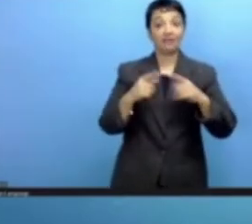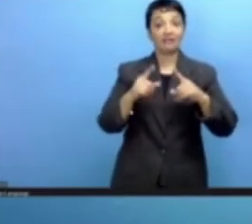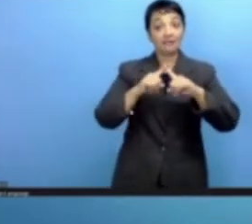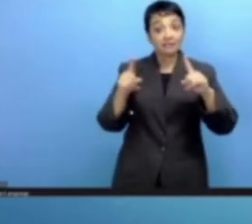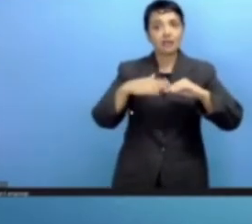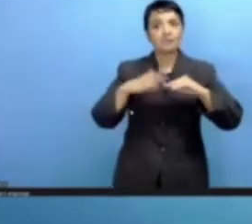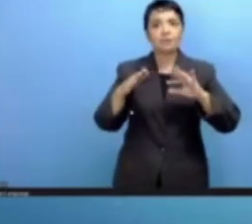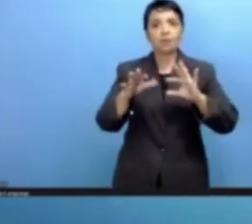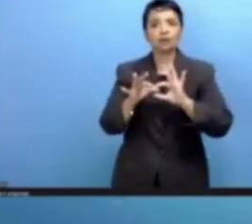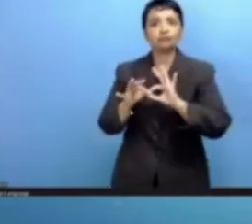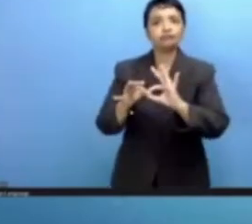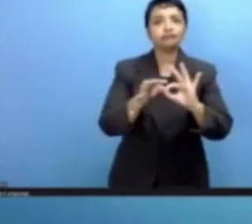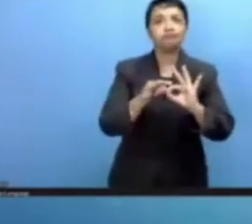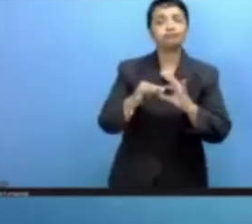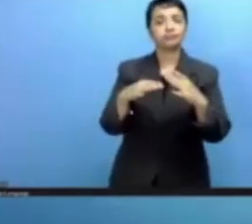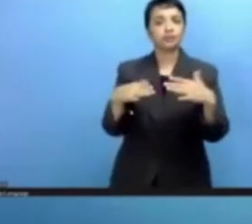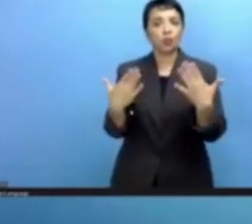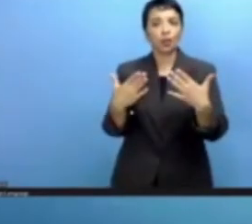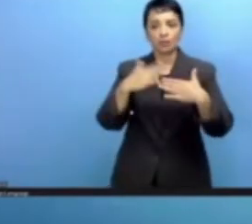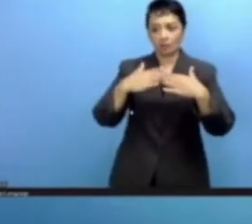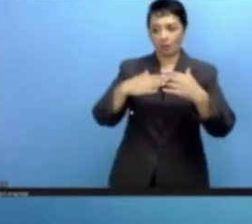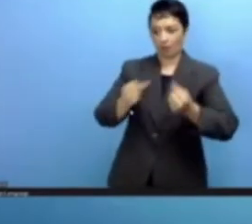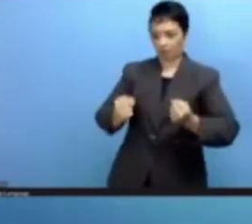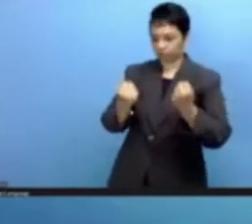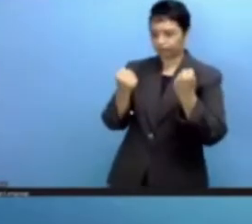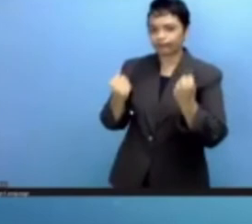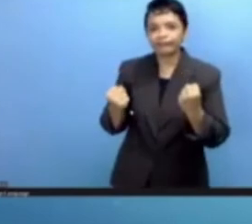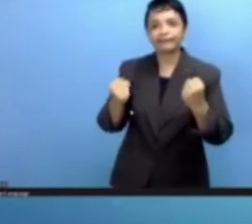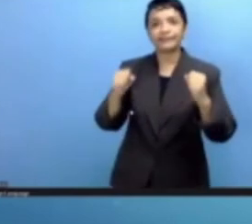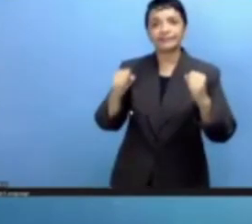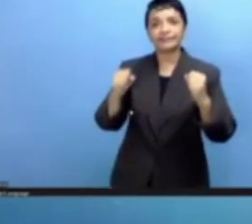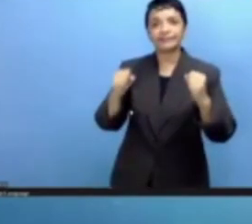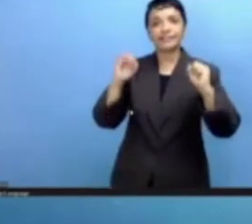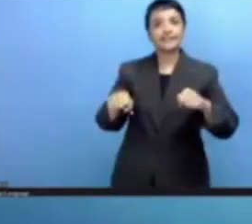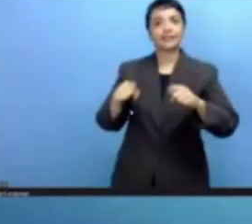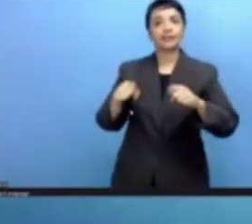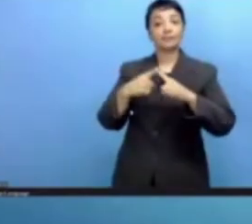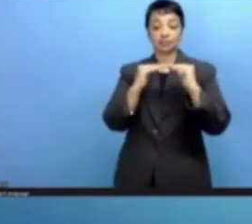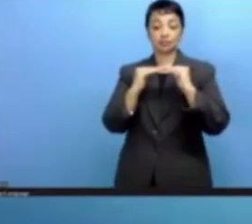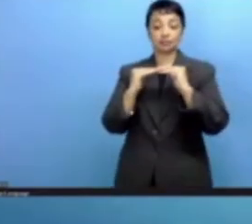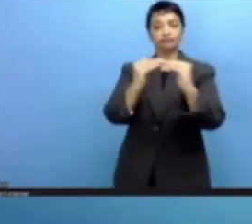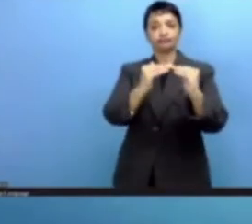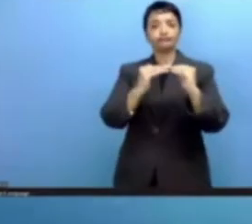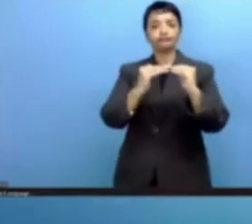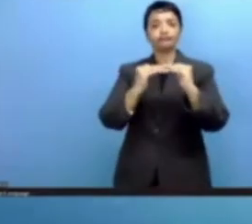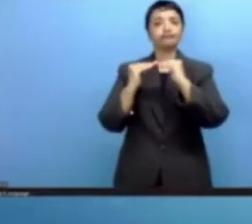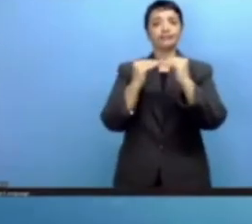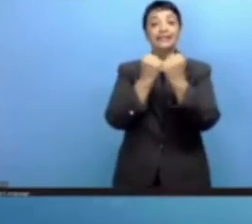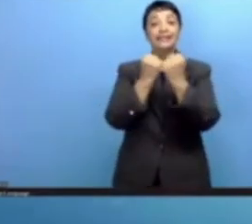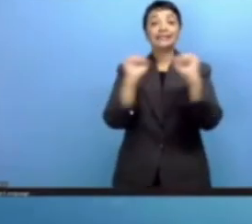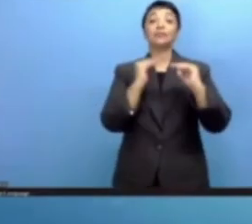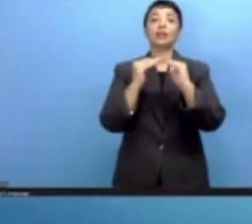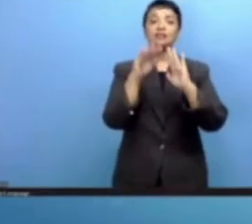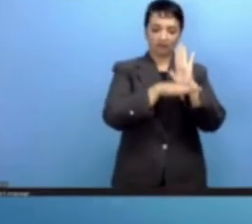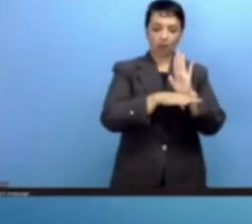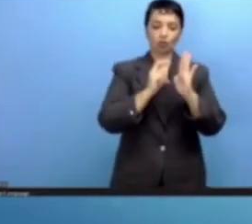العكس من ذلك وهناك أيضا تهديد للاستقرار السياسي